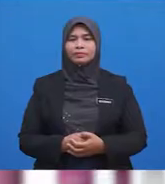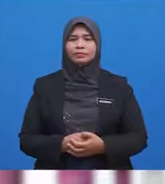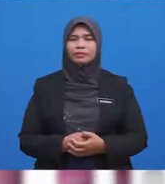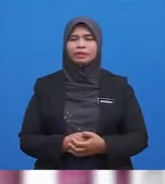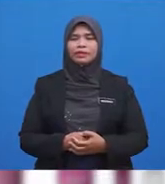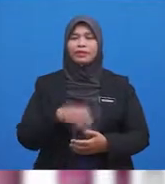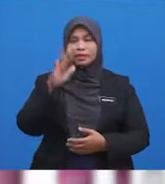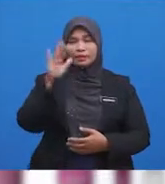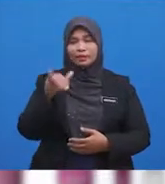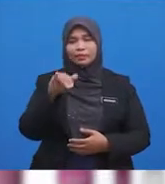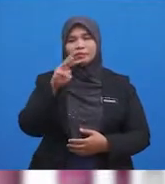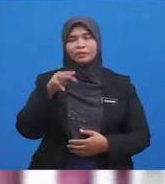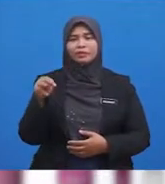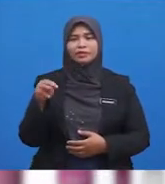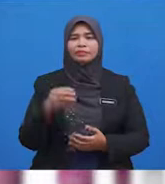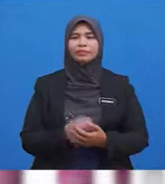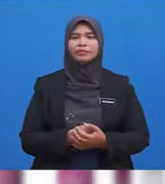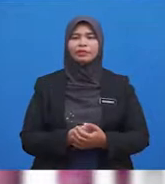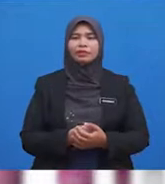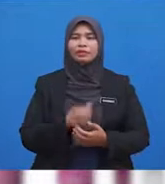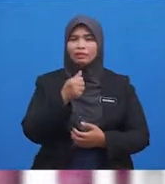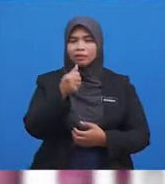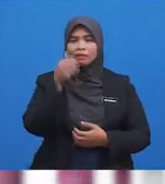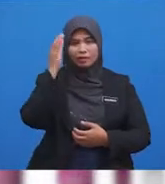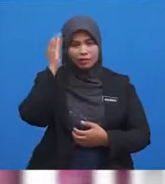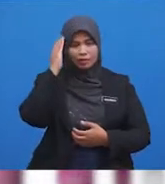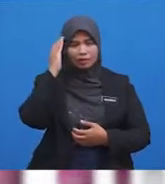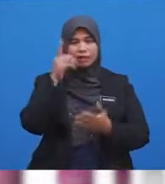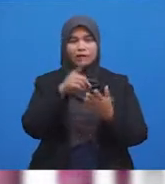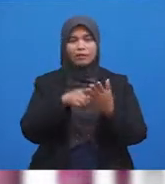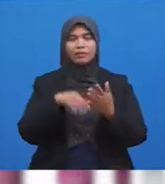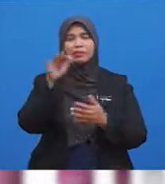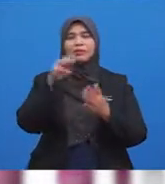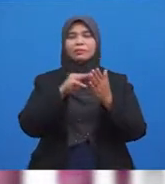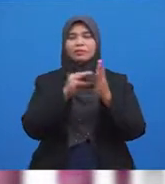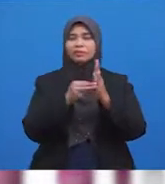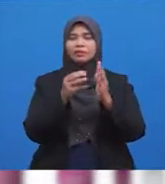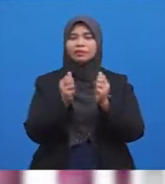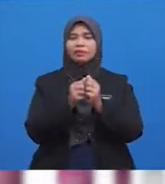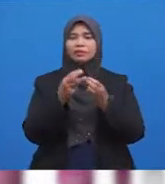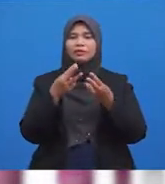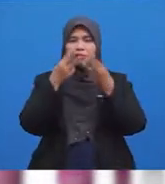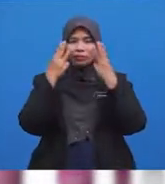Ya, murid-murid. Kamu tahu tak apa yang dimaksudkan dengan wuduk?